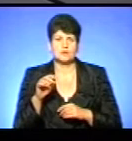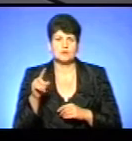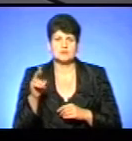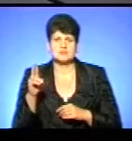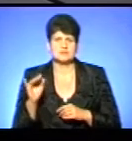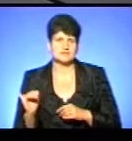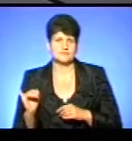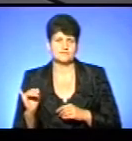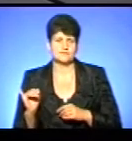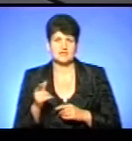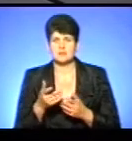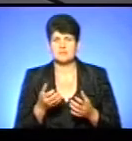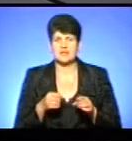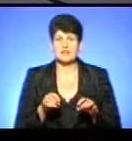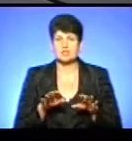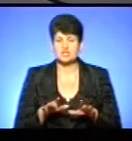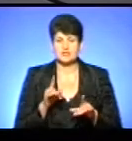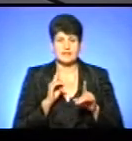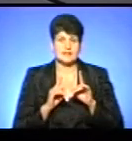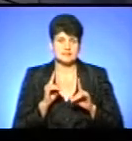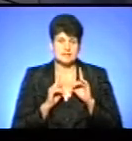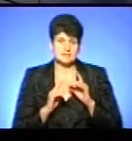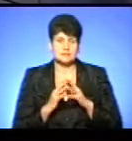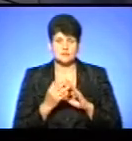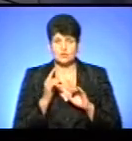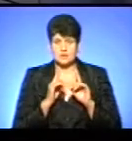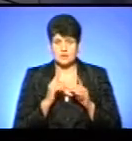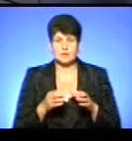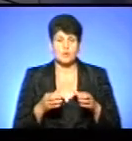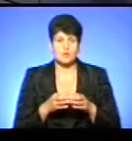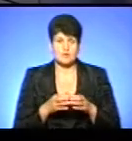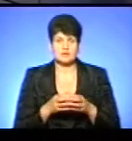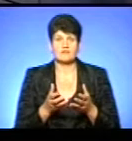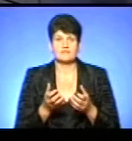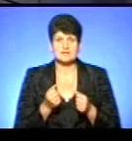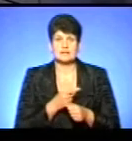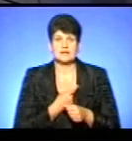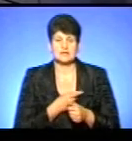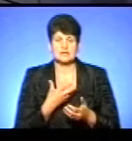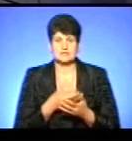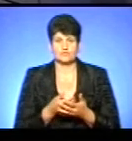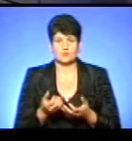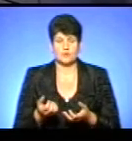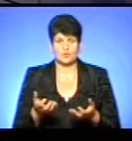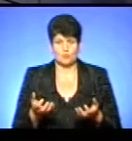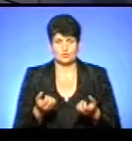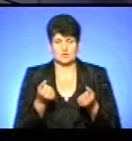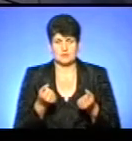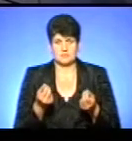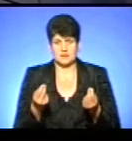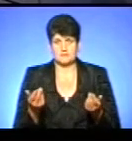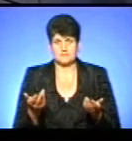Залосці, які прийняли рішення на сесії селищної ради громади взяти лікарню на своє утримання. Тобто,